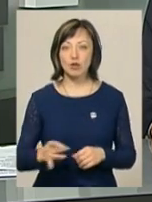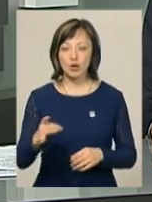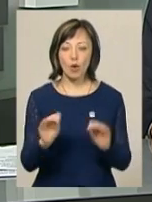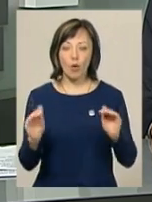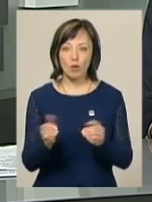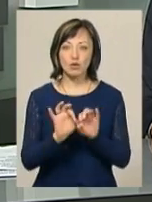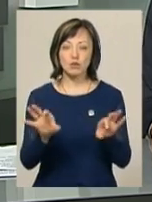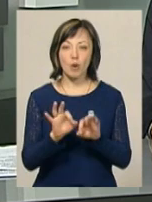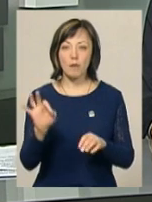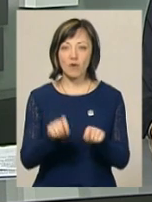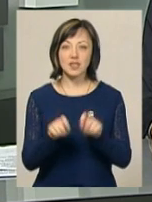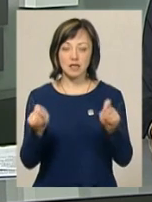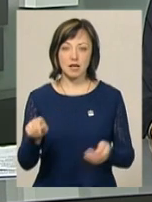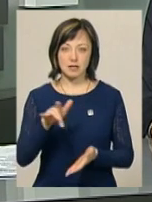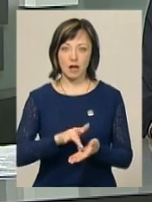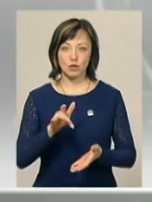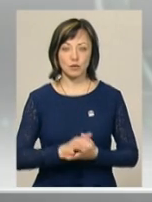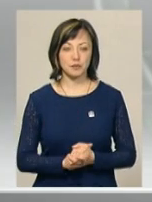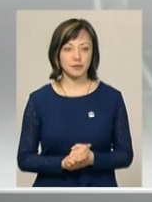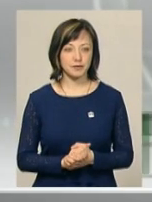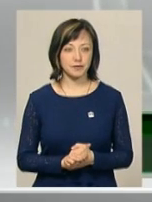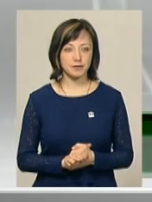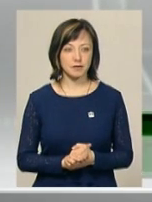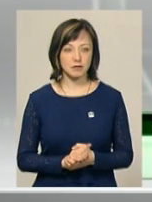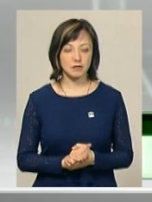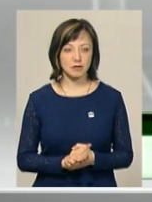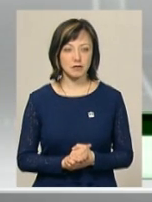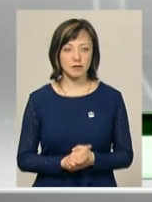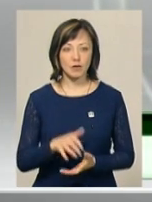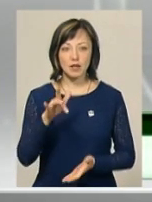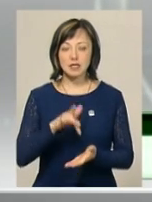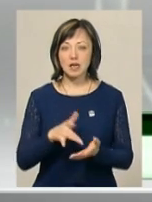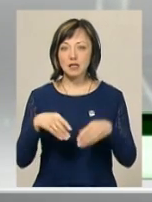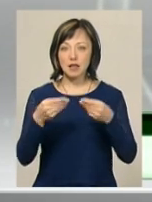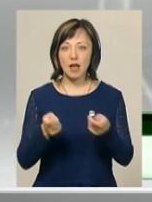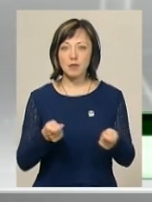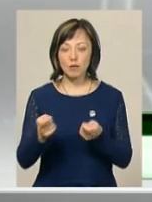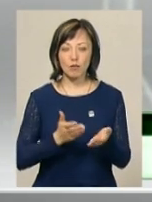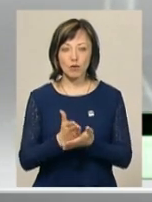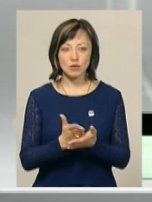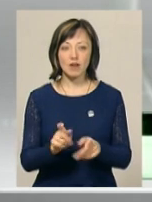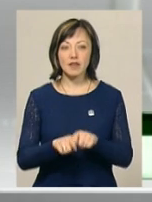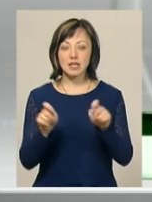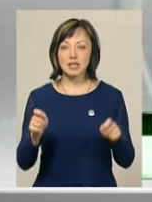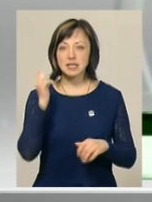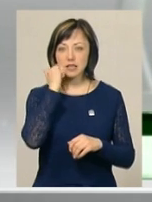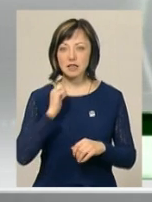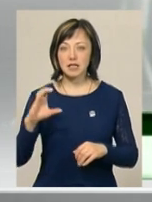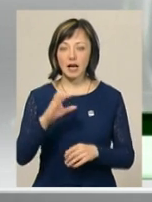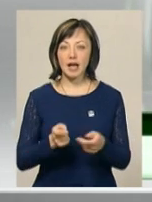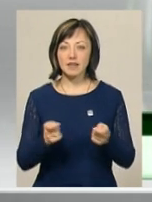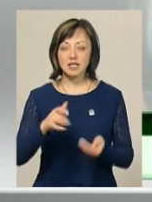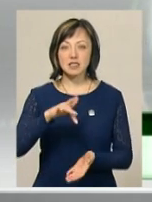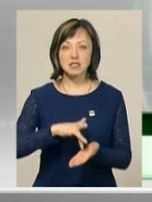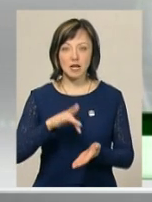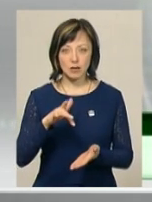і коротко розповість про відкриття центру. Центр надання адміністративних послуг сьогодні відкрили в Старій Синяві. Керівник центру